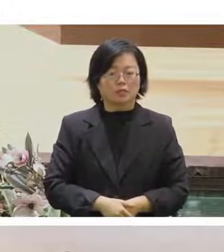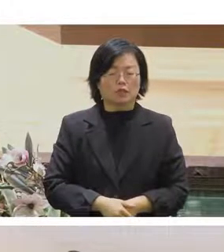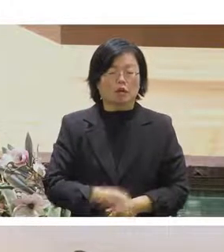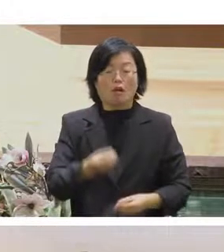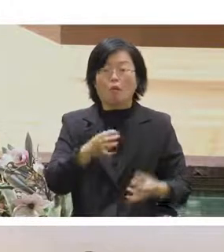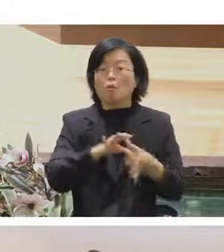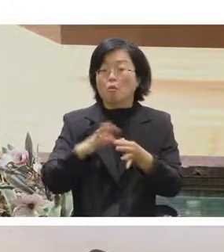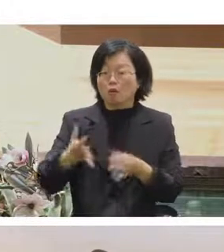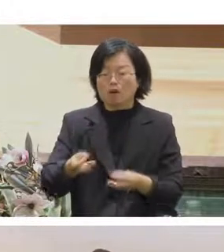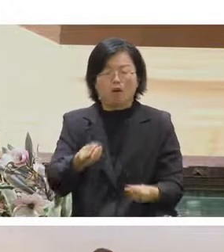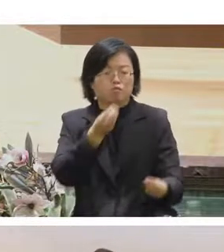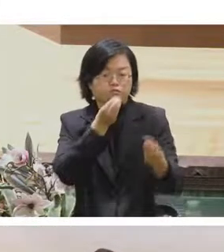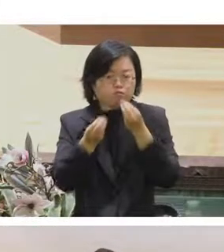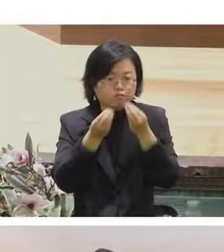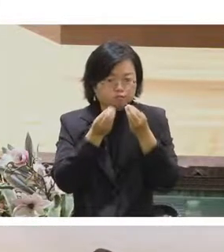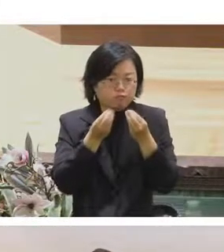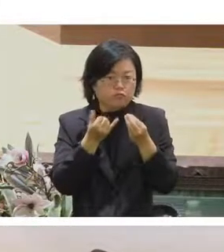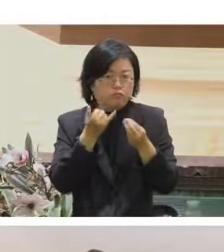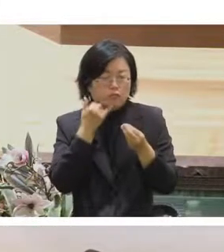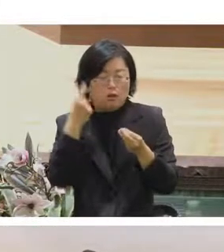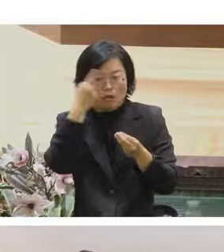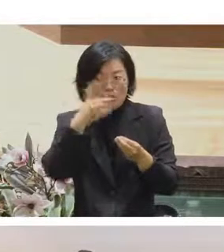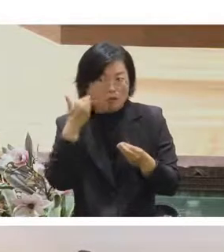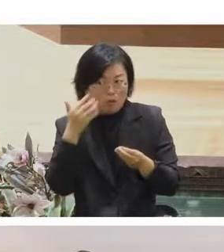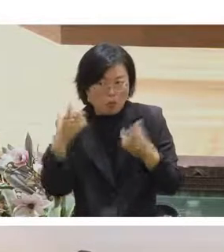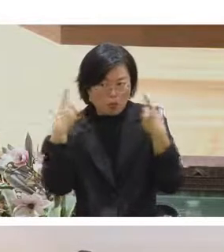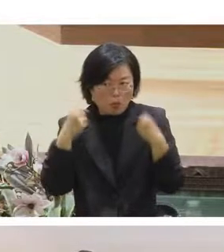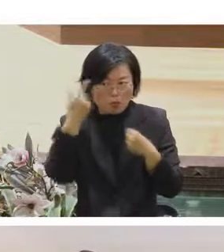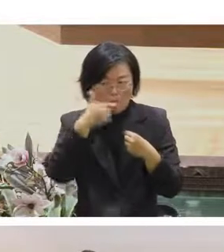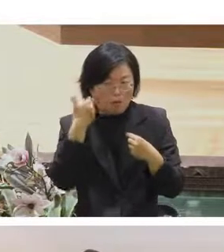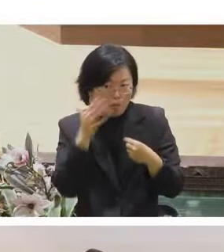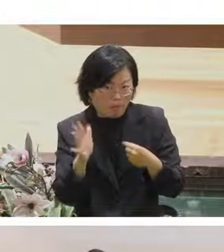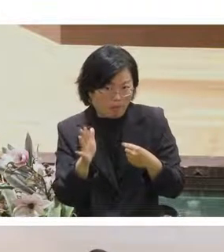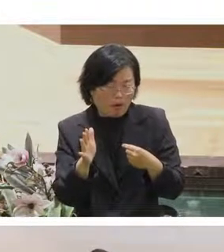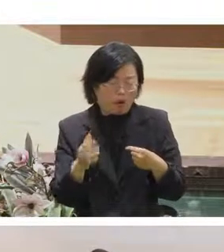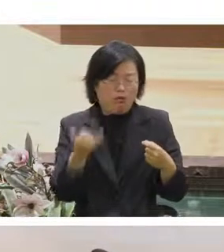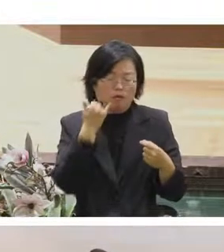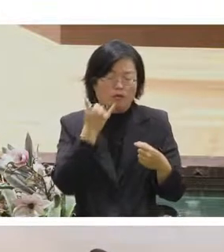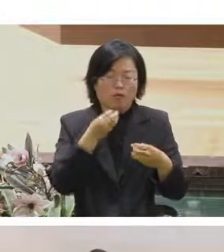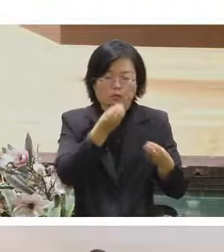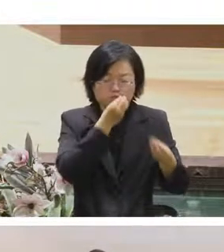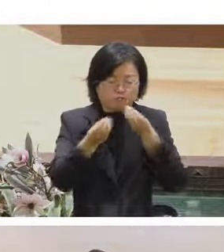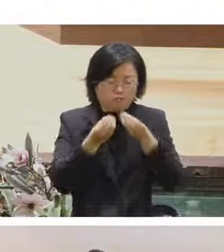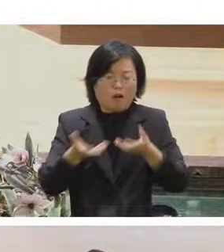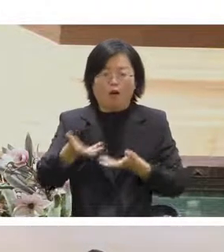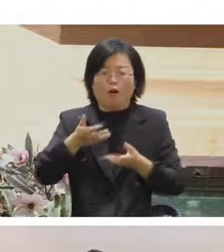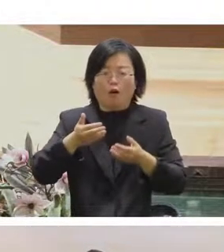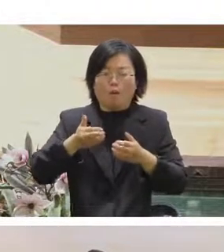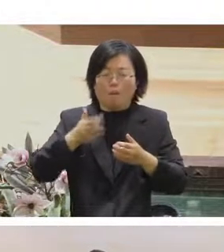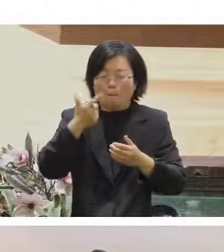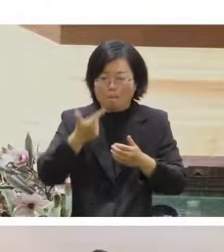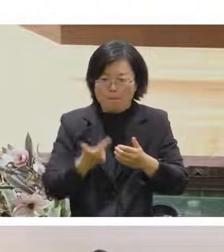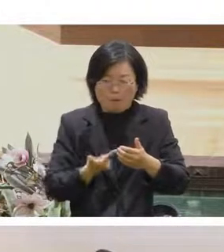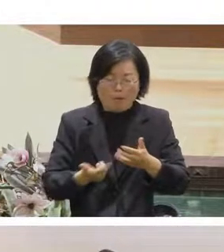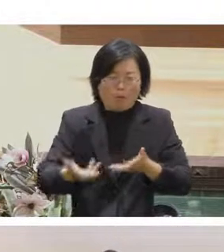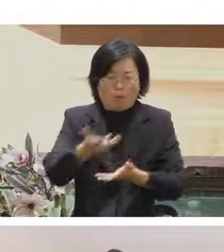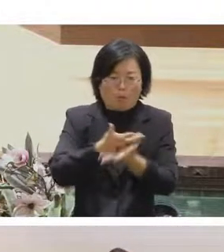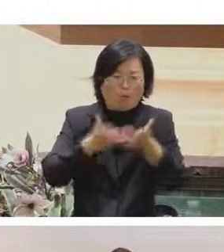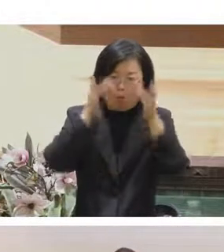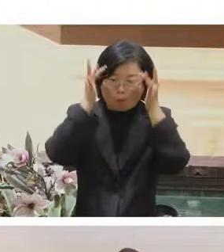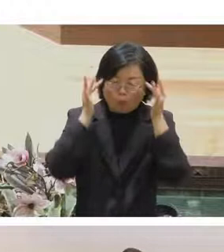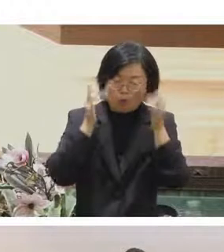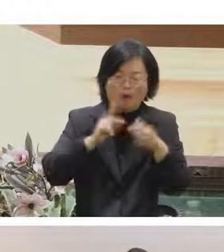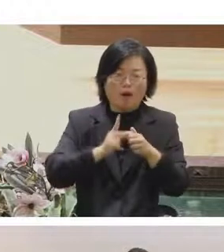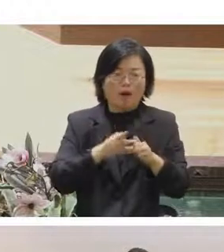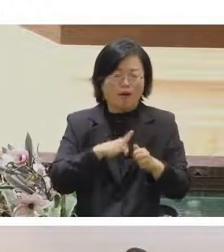冰一起吃東西然後食物帶來的快樂的感覺讓我們覺得做這件事情是更有動